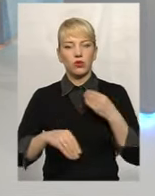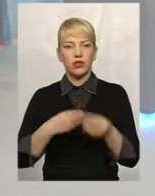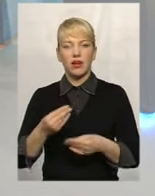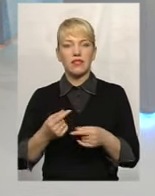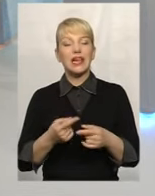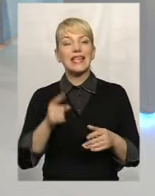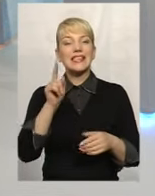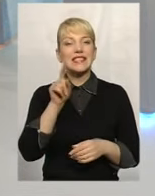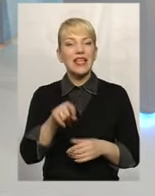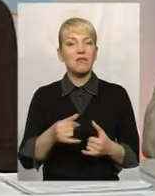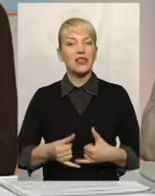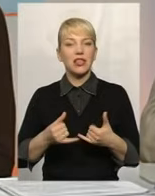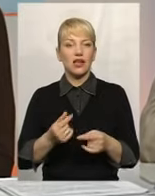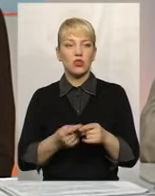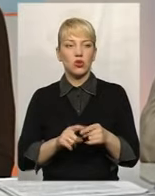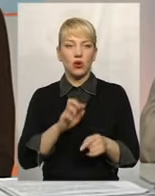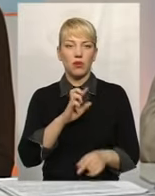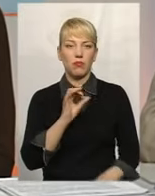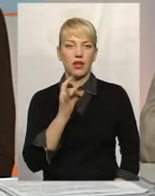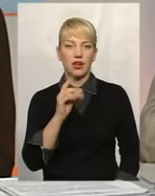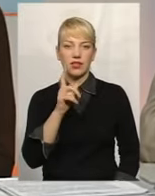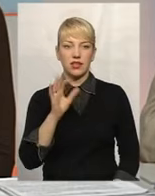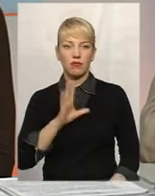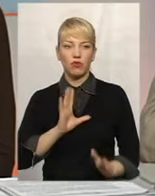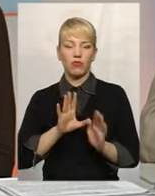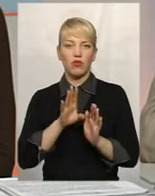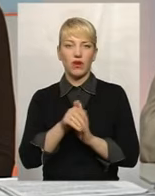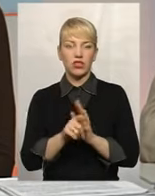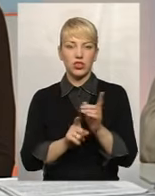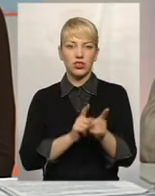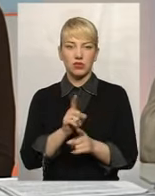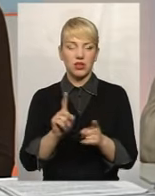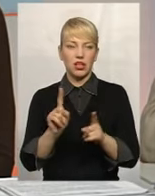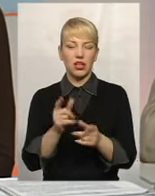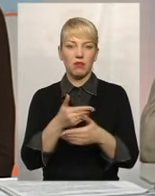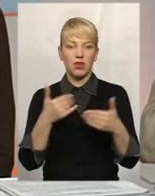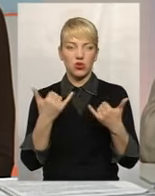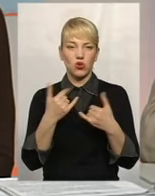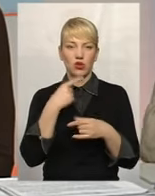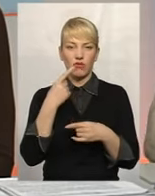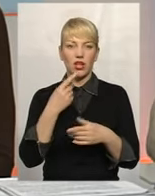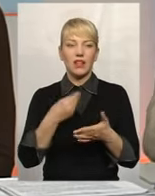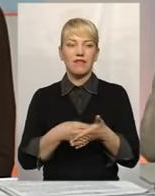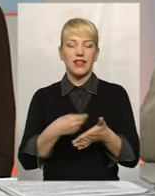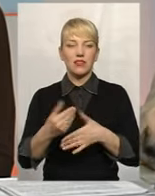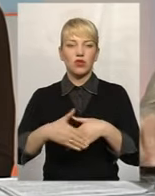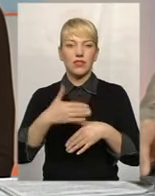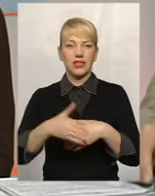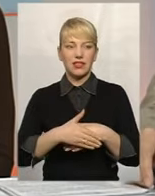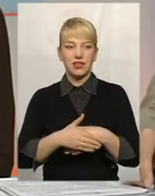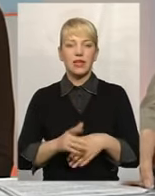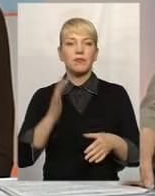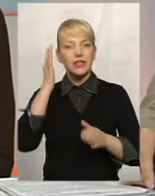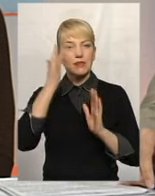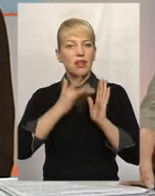для цього в березні були запроваджені ці зміни, про які ми говорили сьогодні, фінансові санкції. З